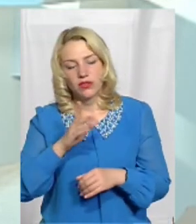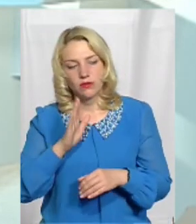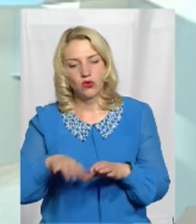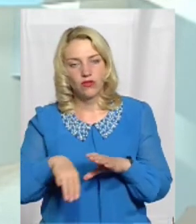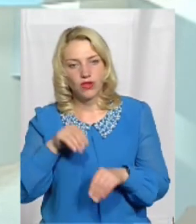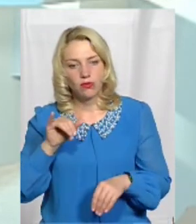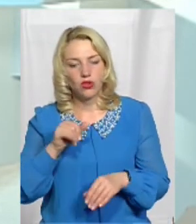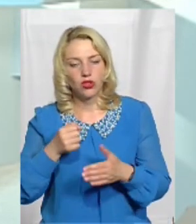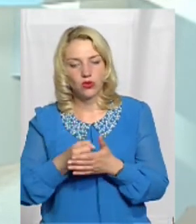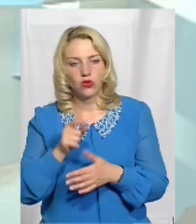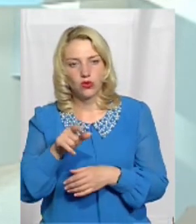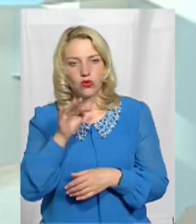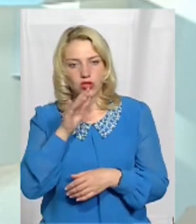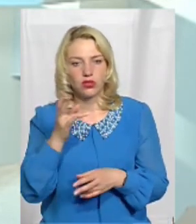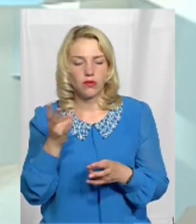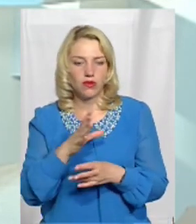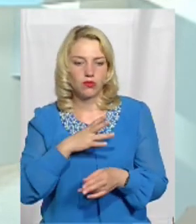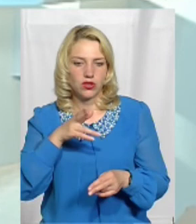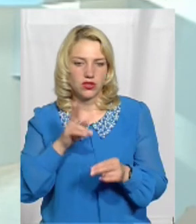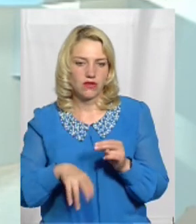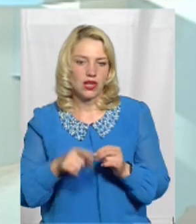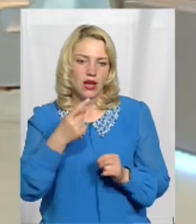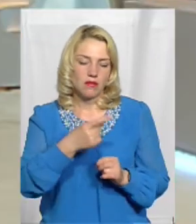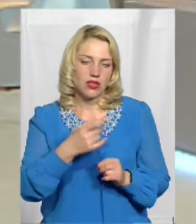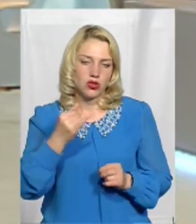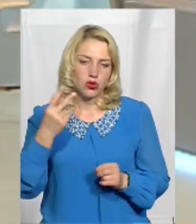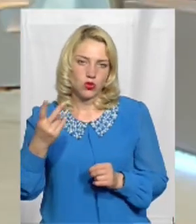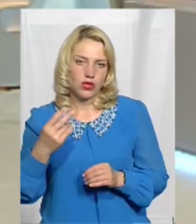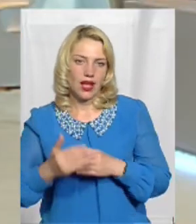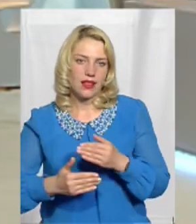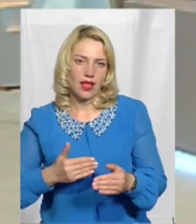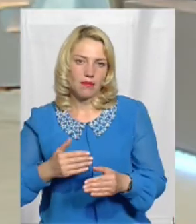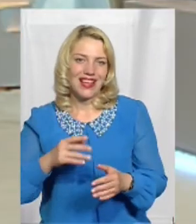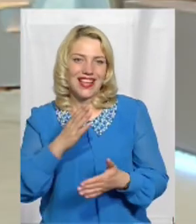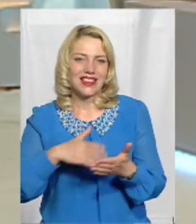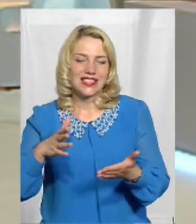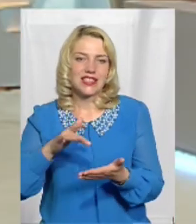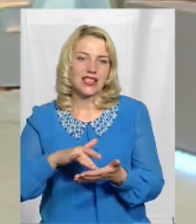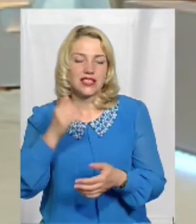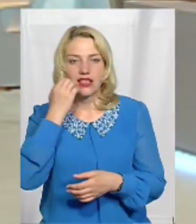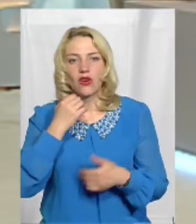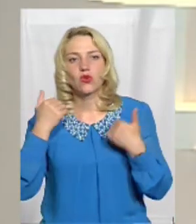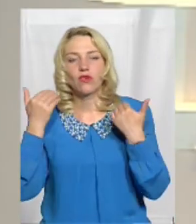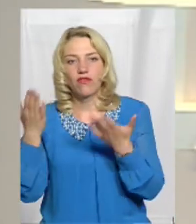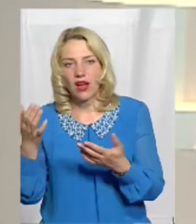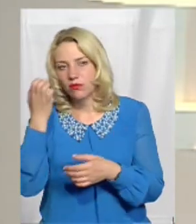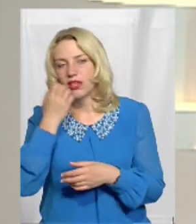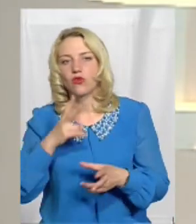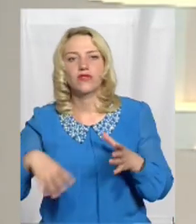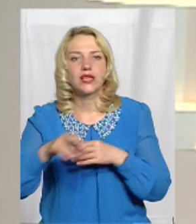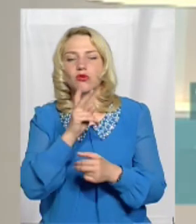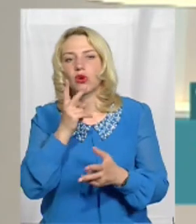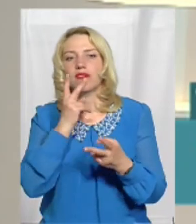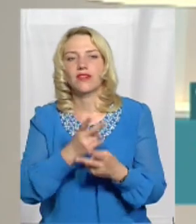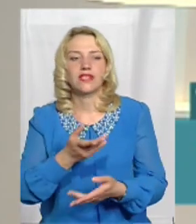вибори і до того часу Має бути завершено і перший, другий етап децентралізації Я вам дякую, пані Светлана Дякую всім,